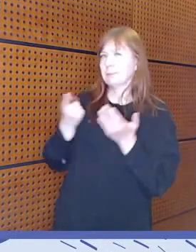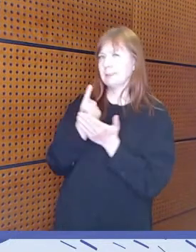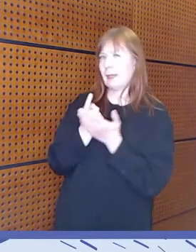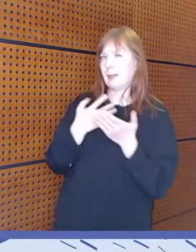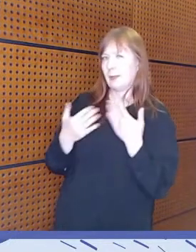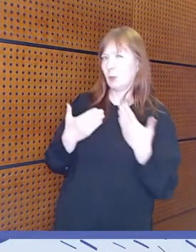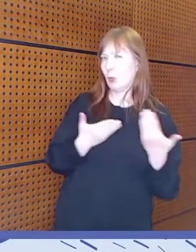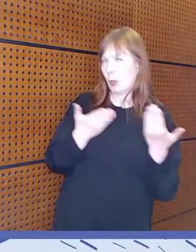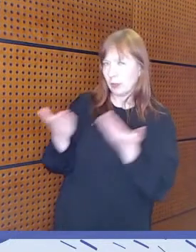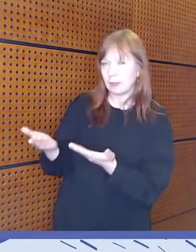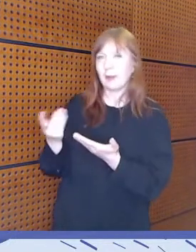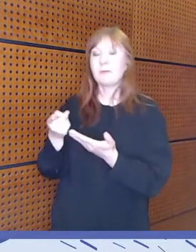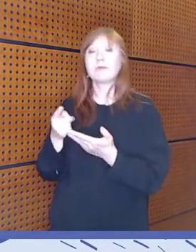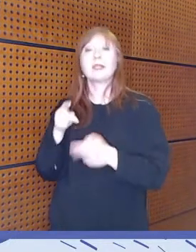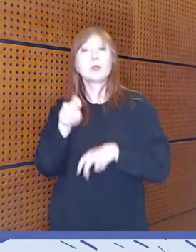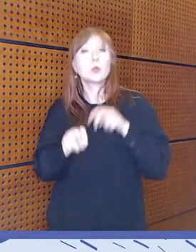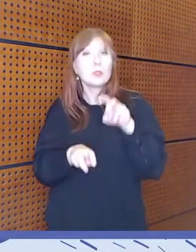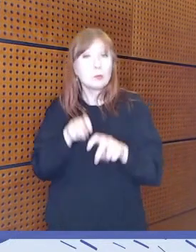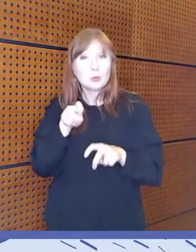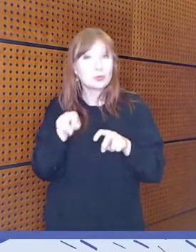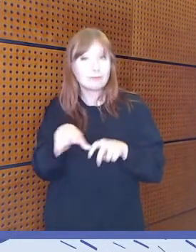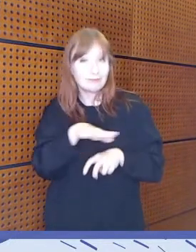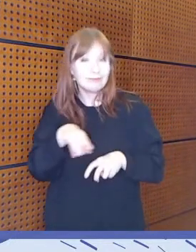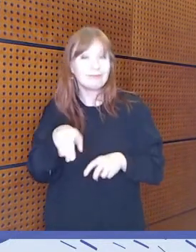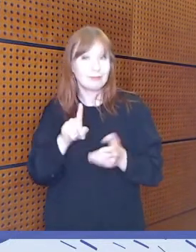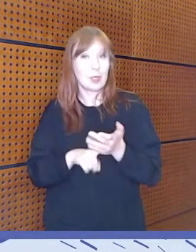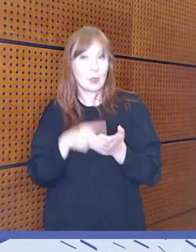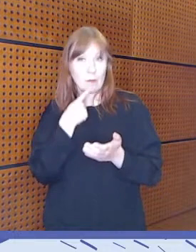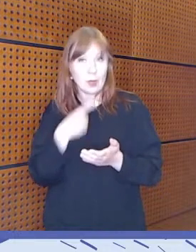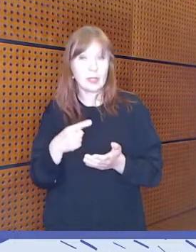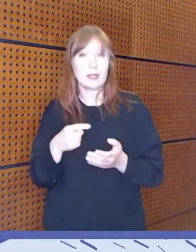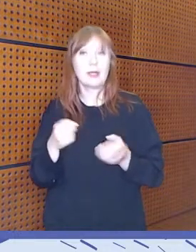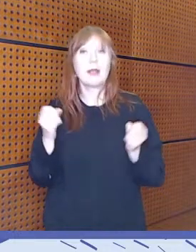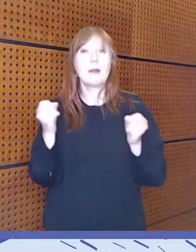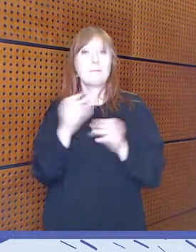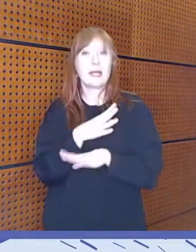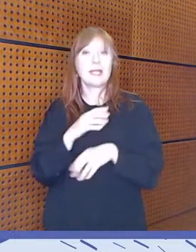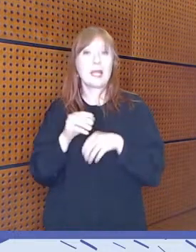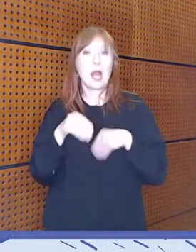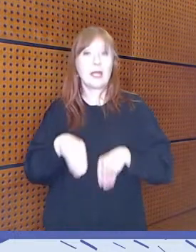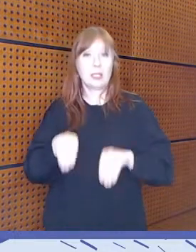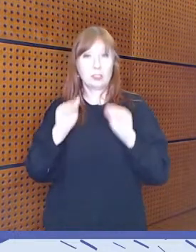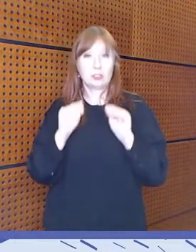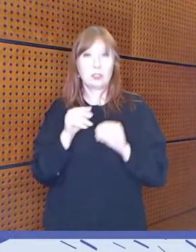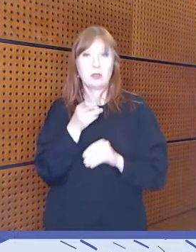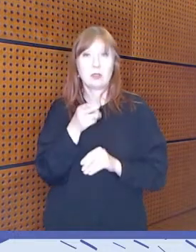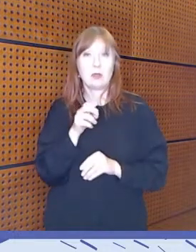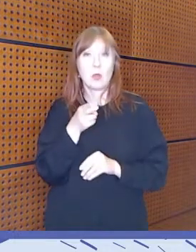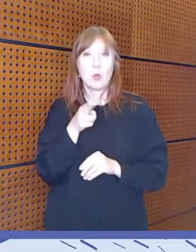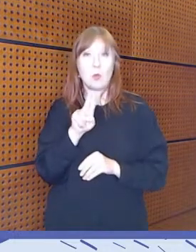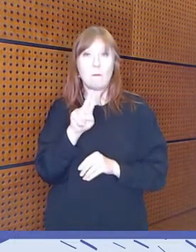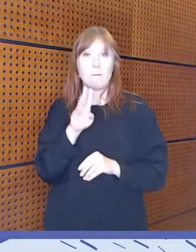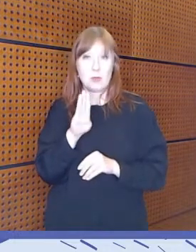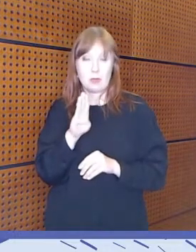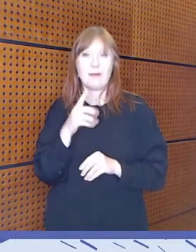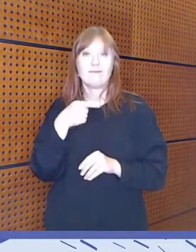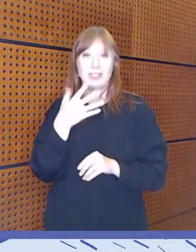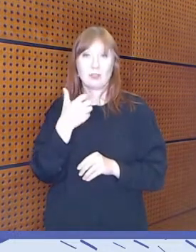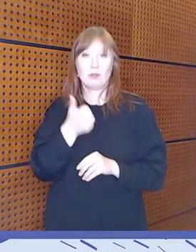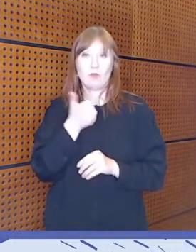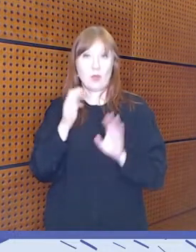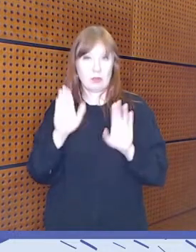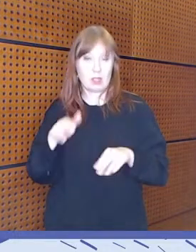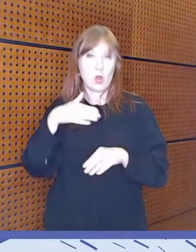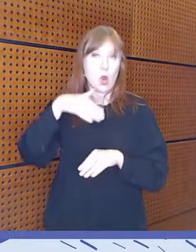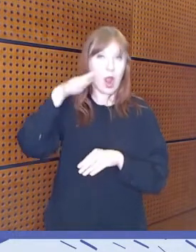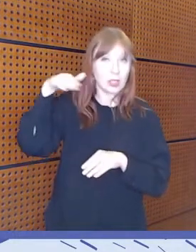tutkimustakin on pakko mainita, että meillä myös Media Education Hubissa on tehty jo 15 vuotta kuitenkin aikuisten tai ikääntyvien